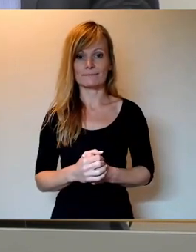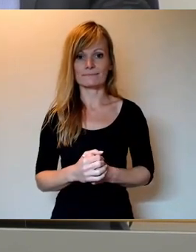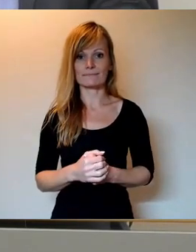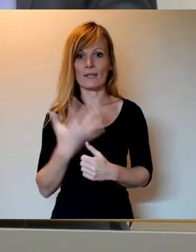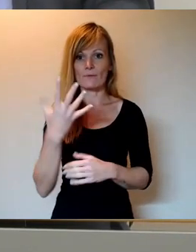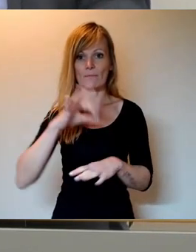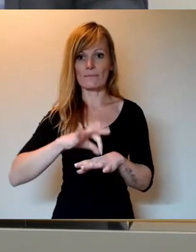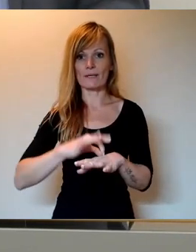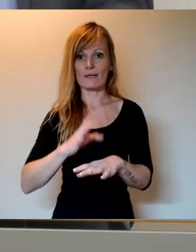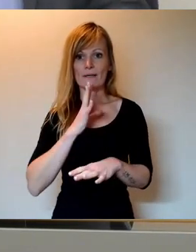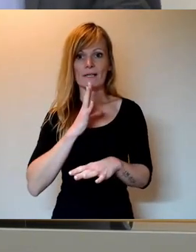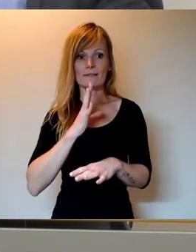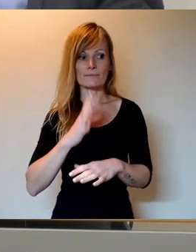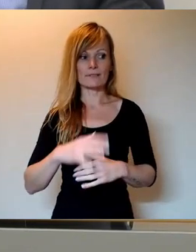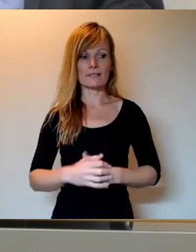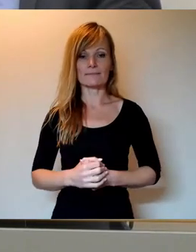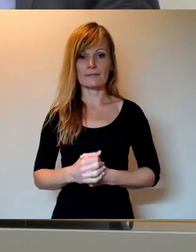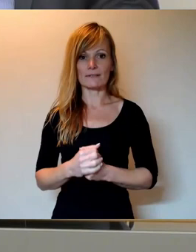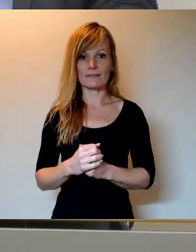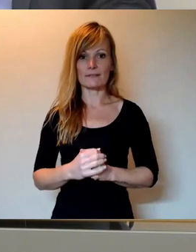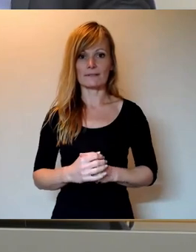Redezeit für Sie.